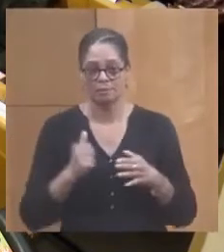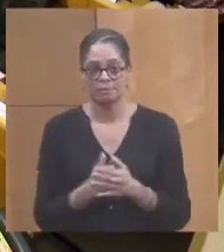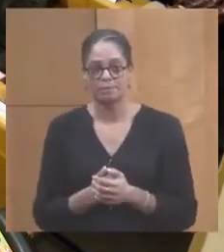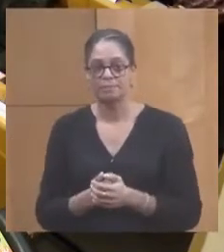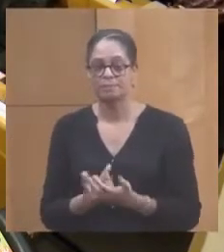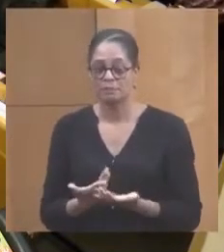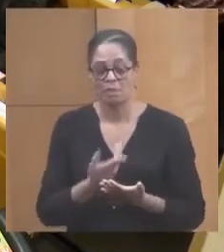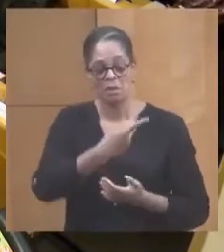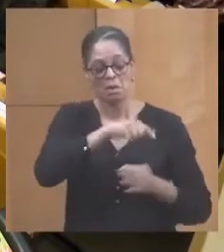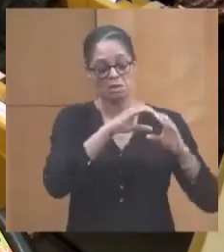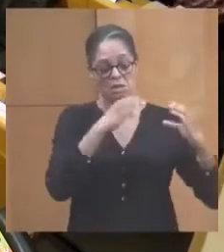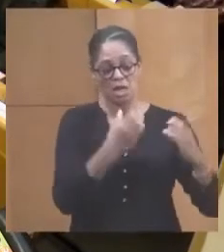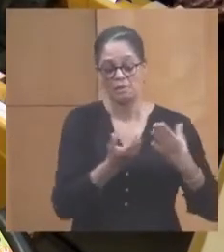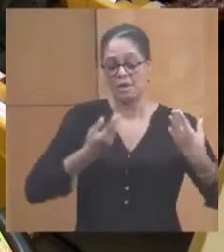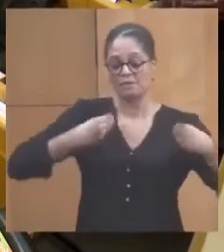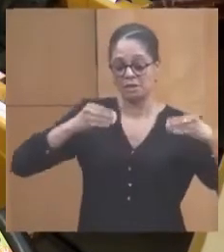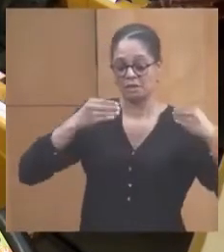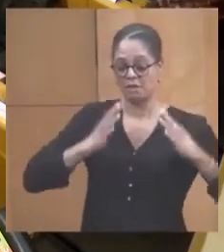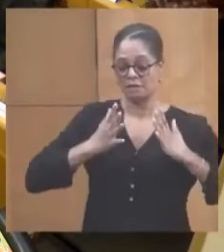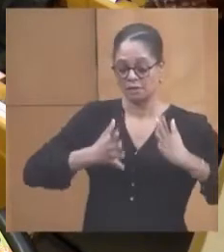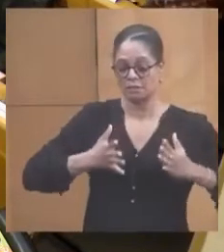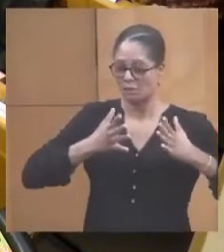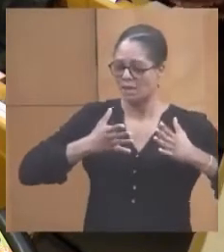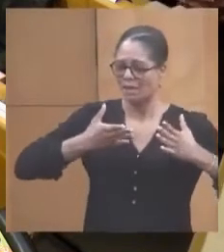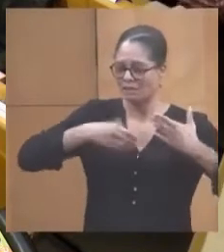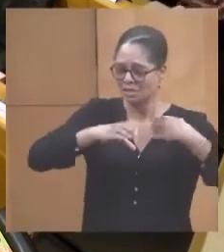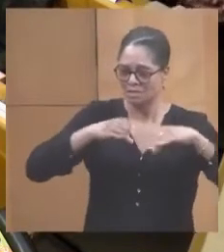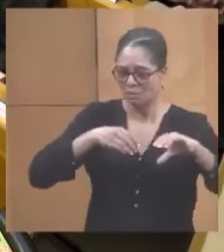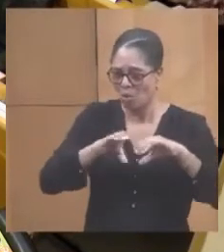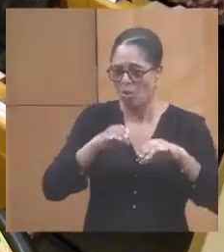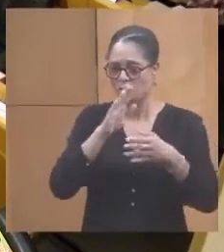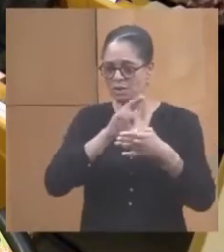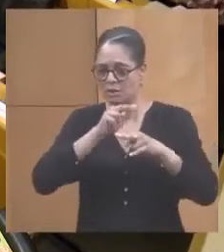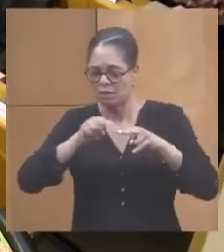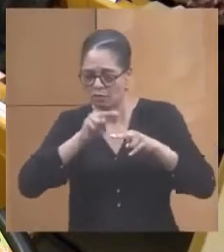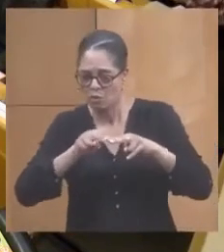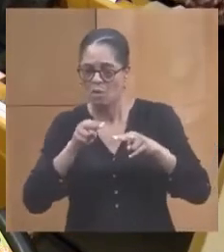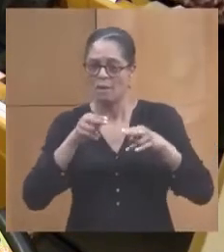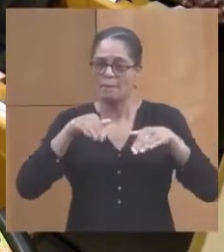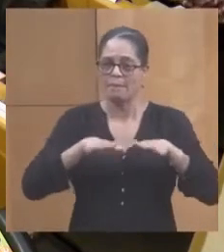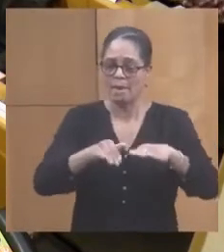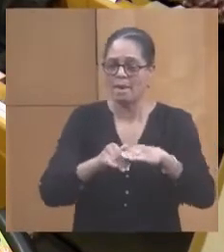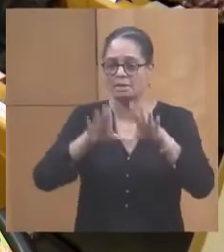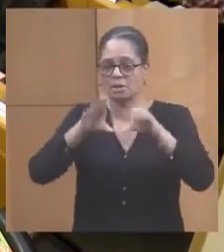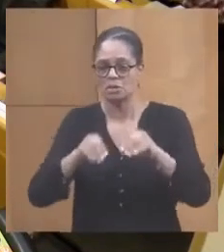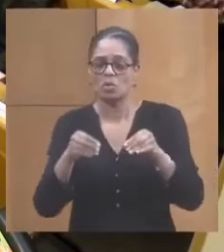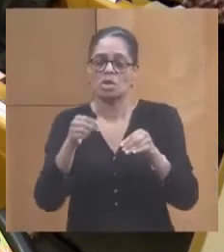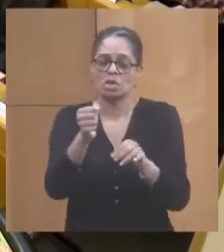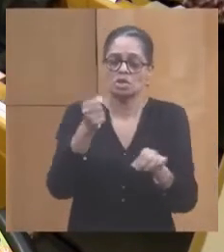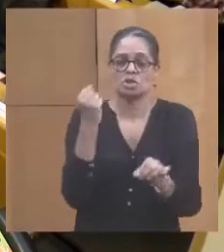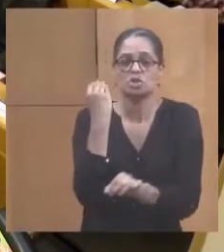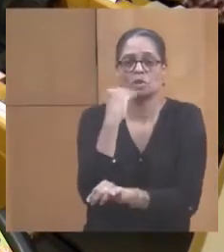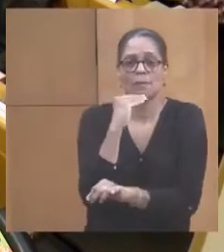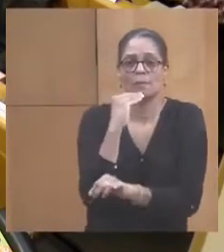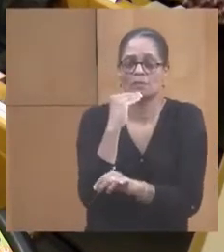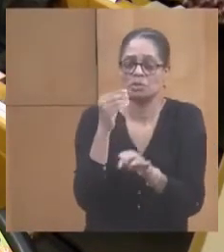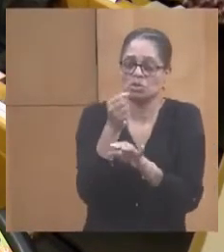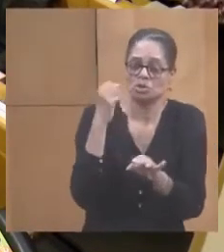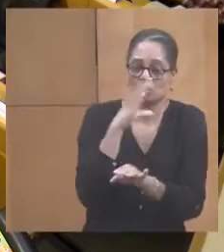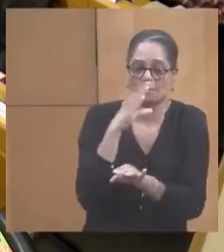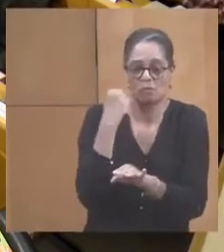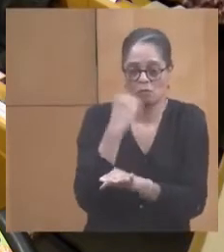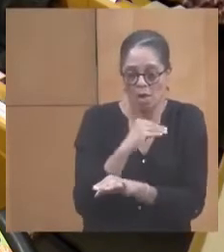investissements, dont les travaux de protection maritime, l'installation de chambres froides ou de machines à glace ainsi que les